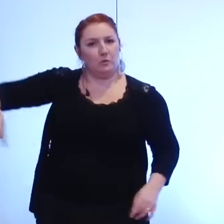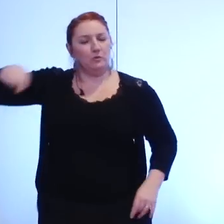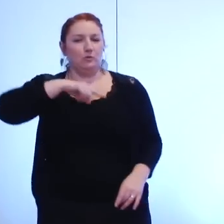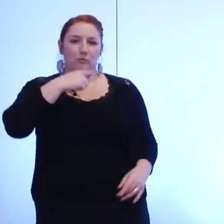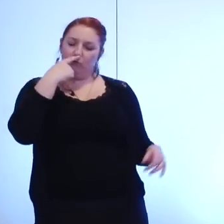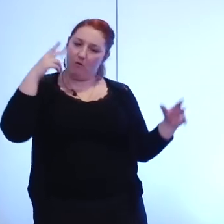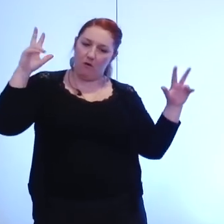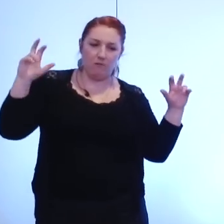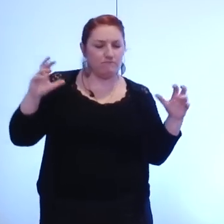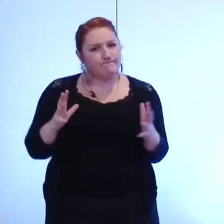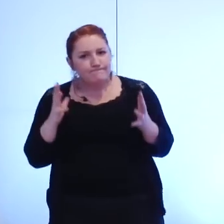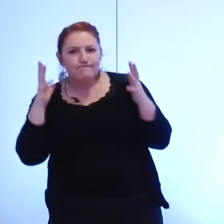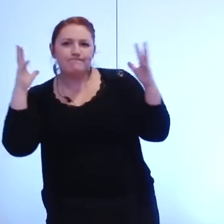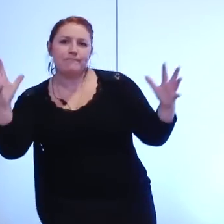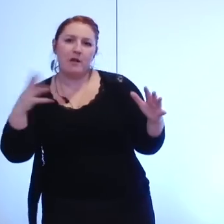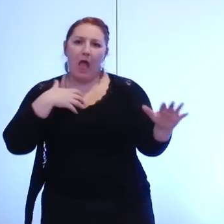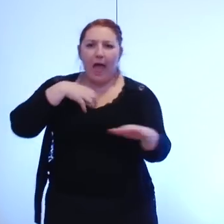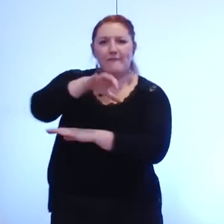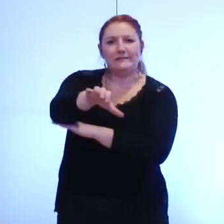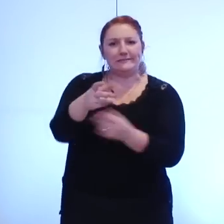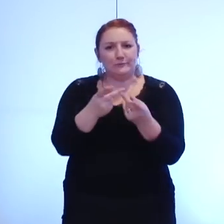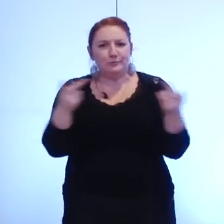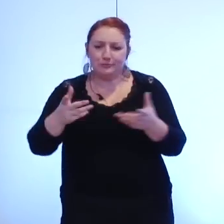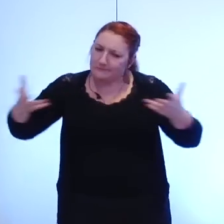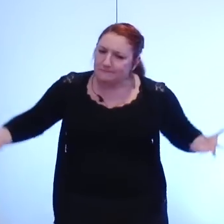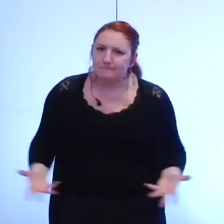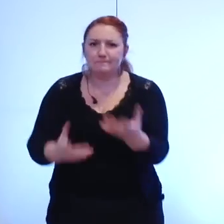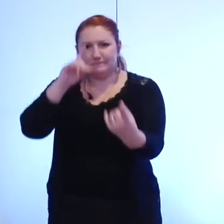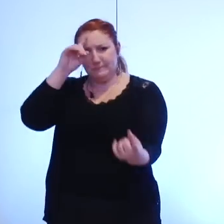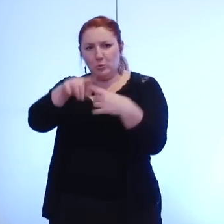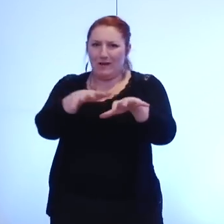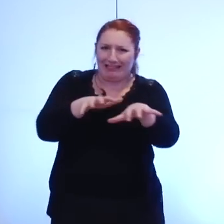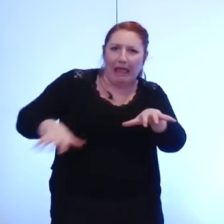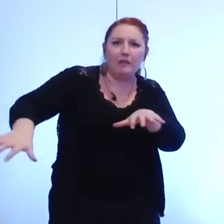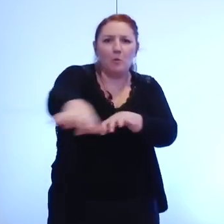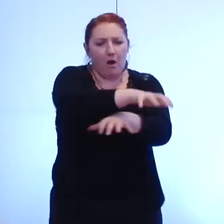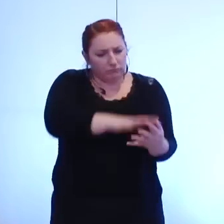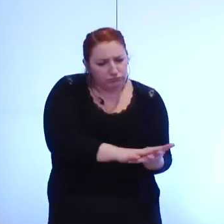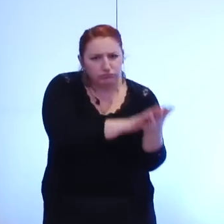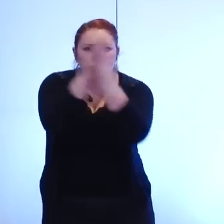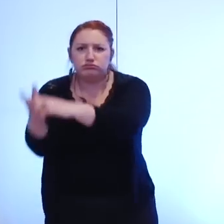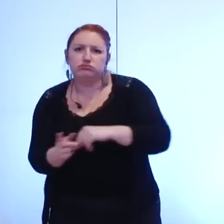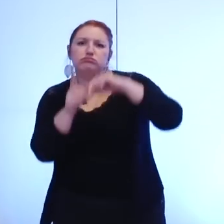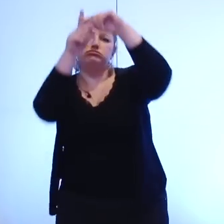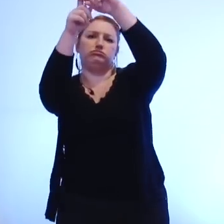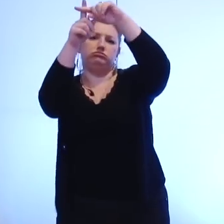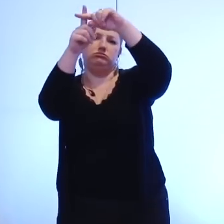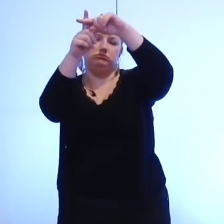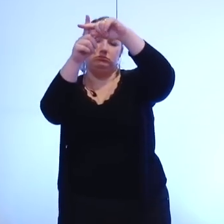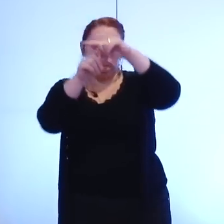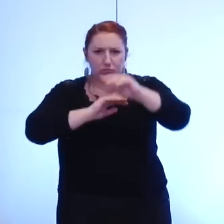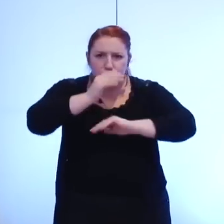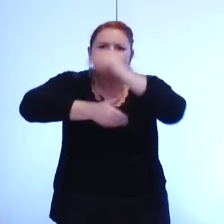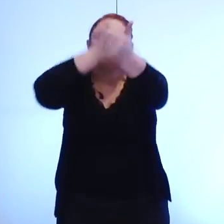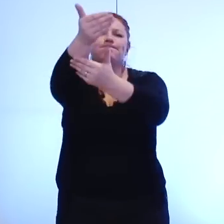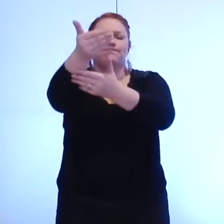'investissement public de façon à transformer durablement notre territoire à lui permettre d'évoluer de